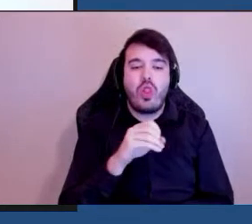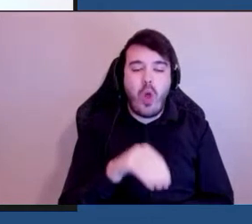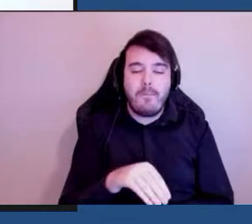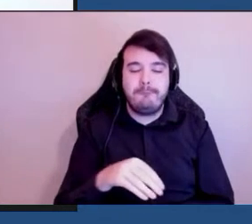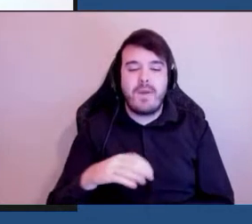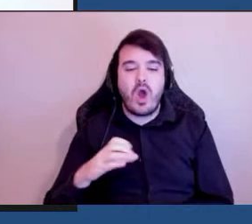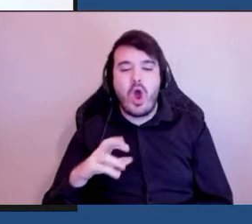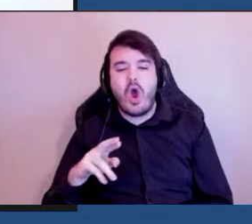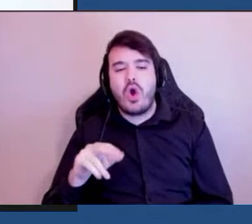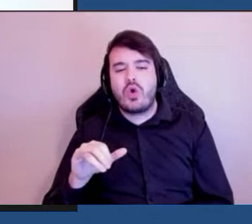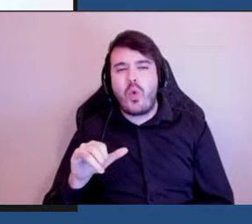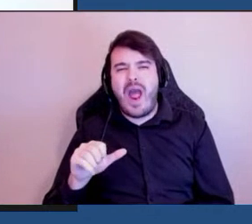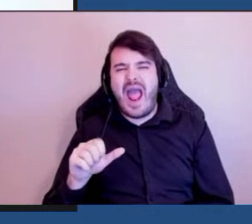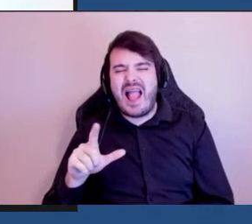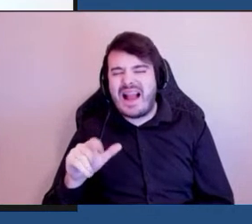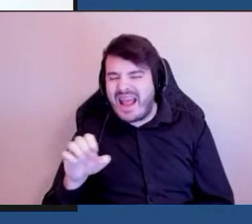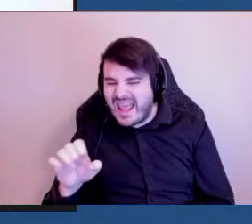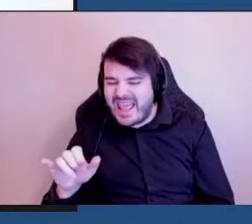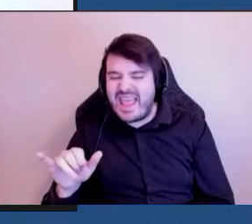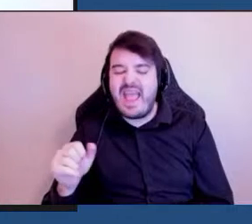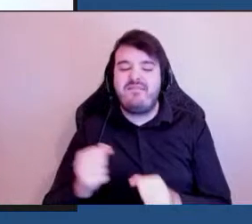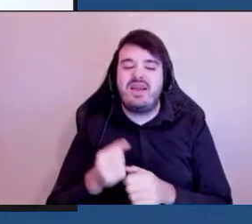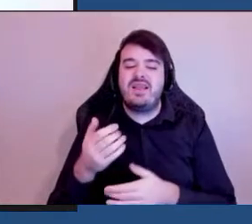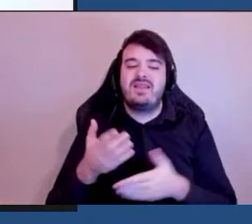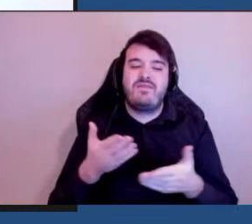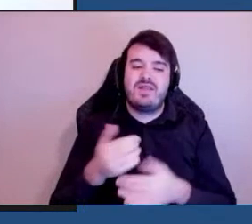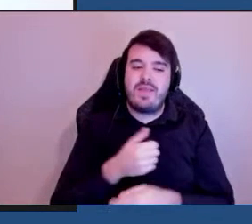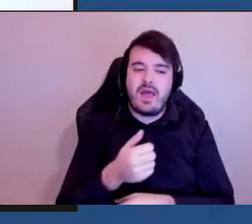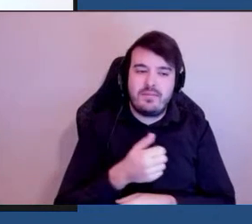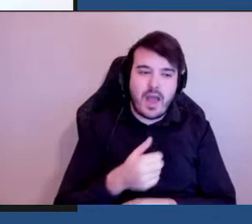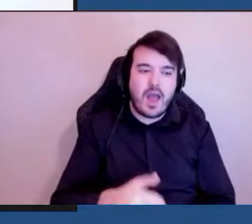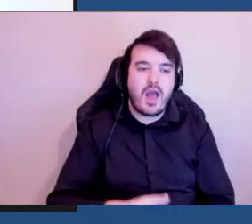de transport et d'autres